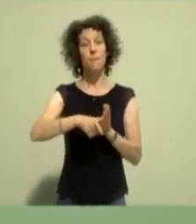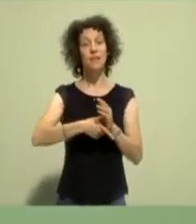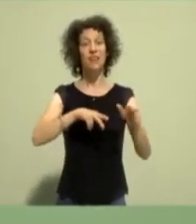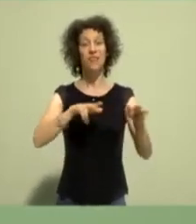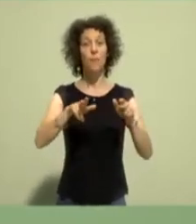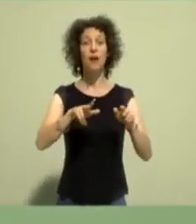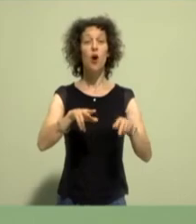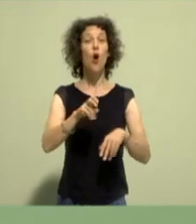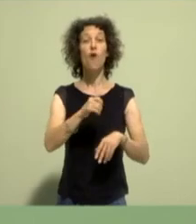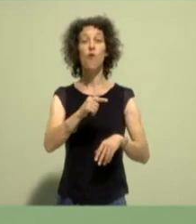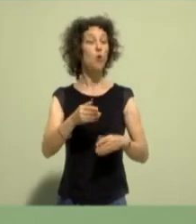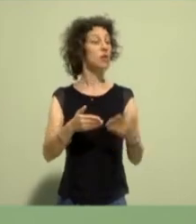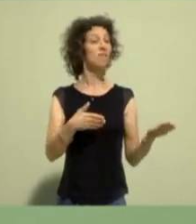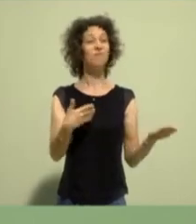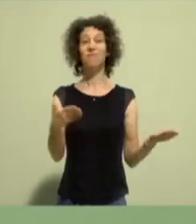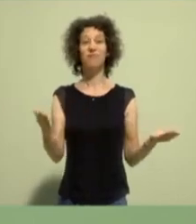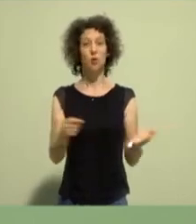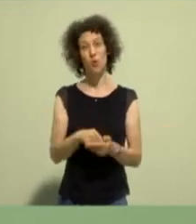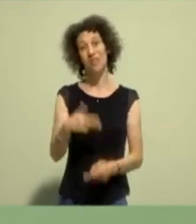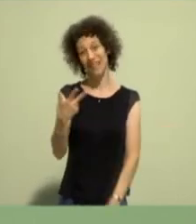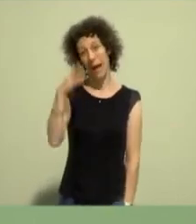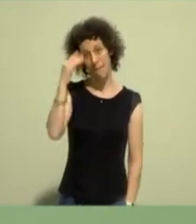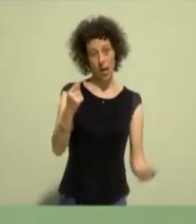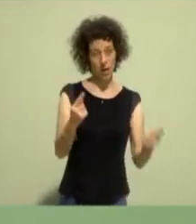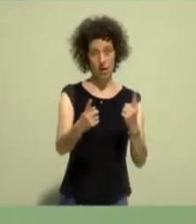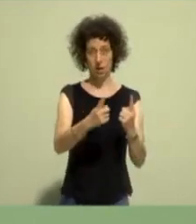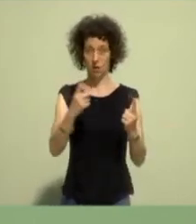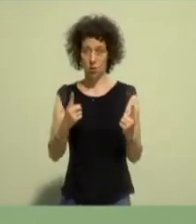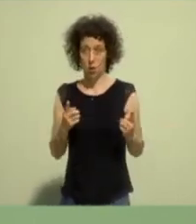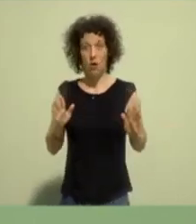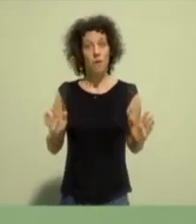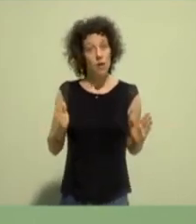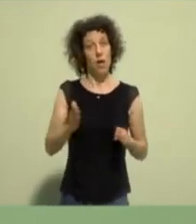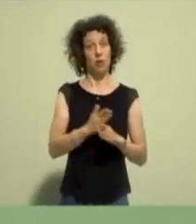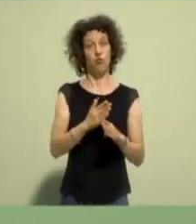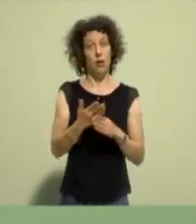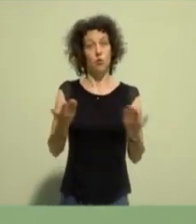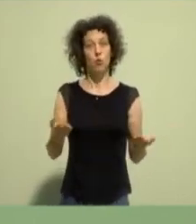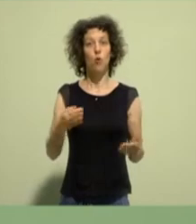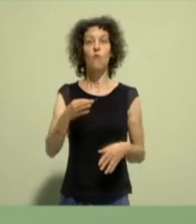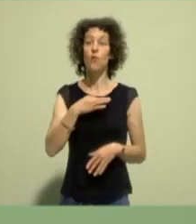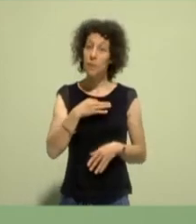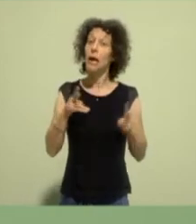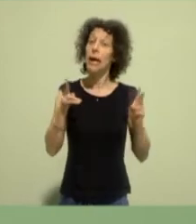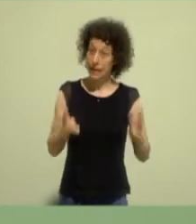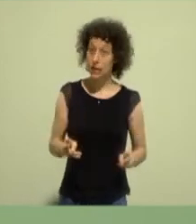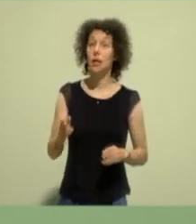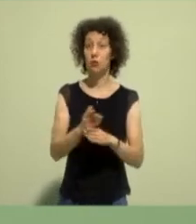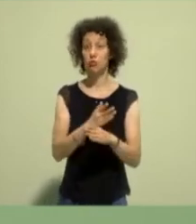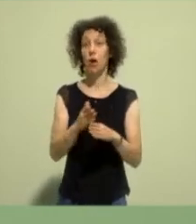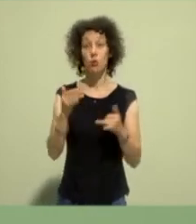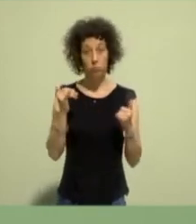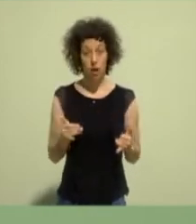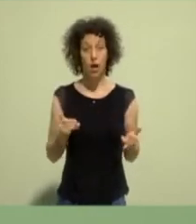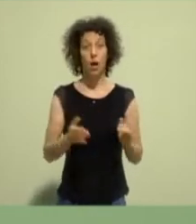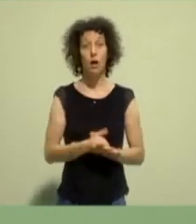Voten vergeben, eben genau, weil drei Männer angetreten sind. Das war die Entscheidung, die wir getroffen haben. Ich finde, das ist die richtige Entscheidung. Und